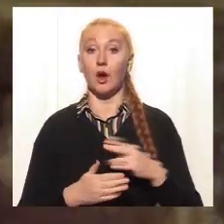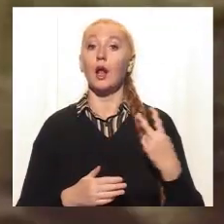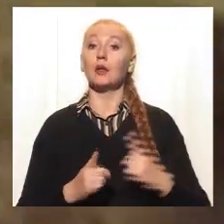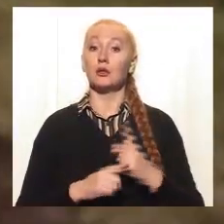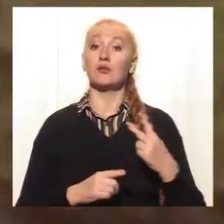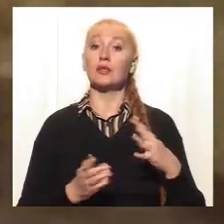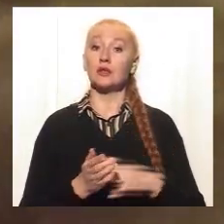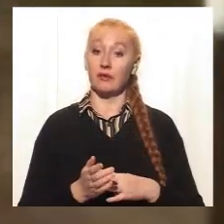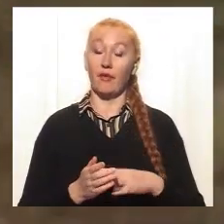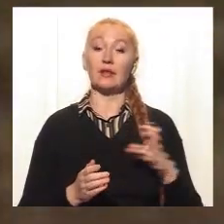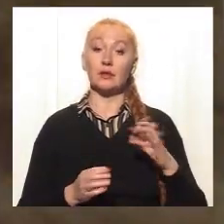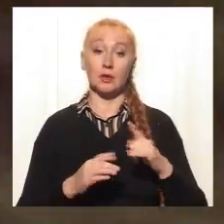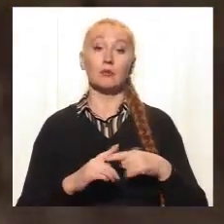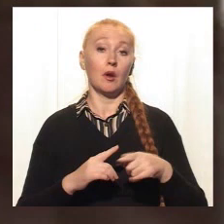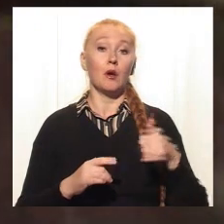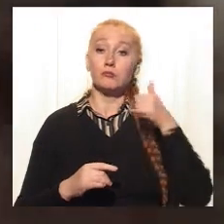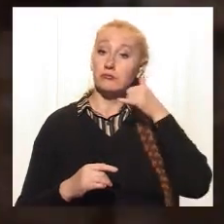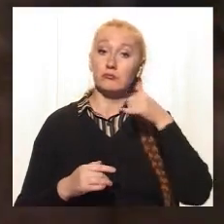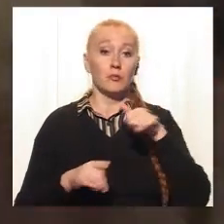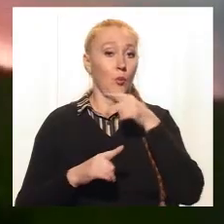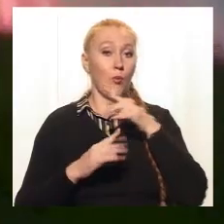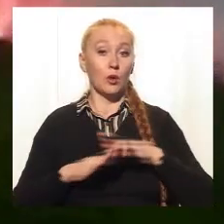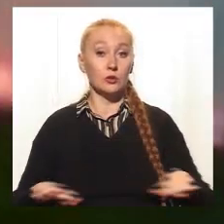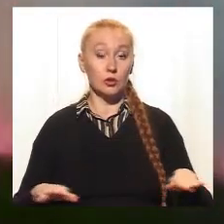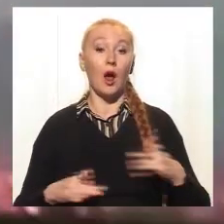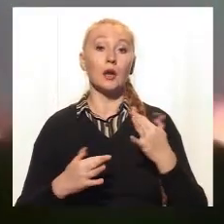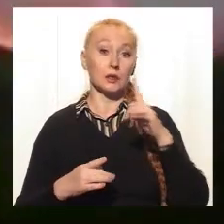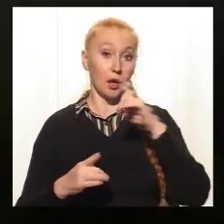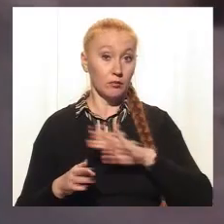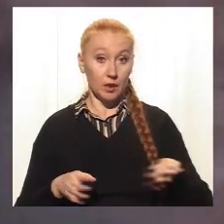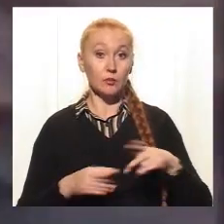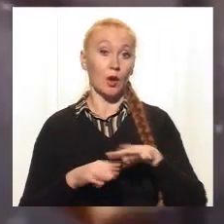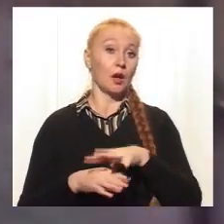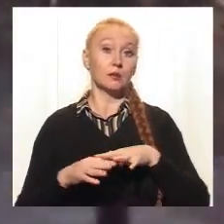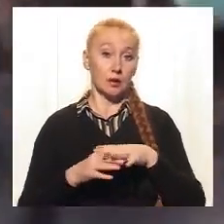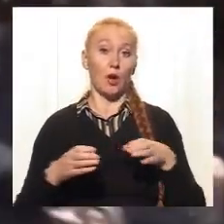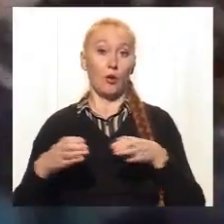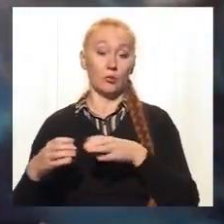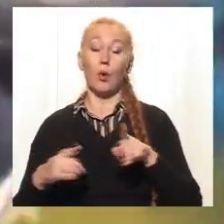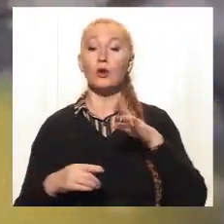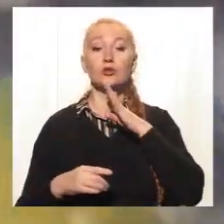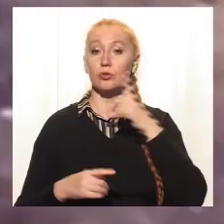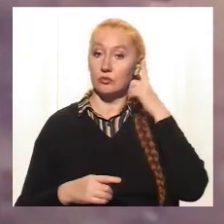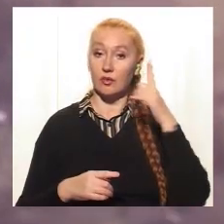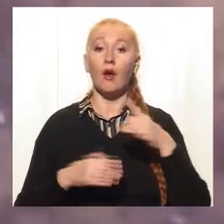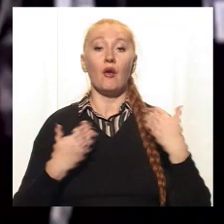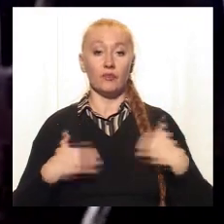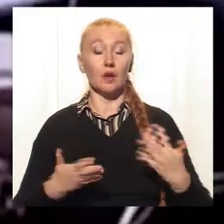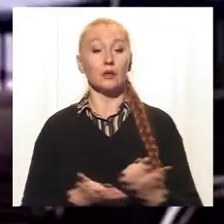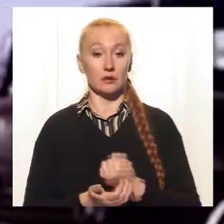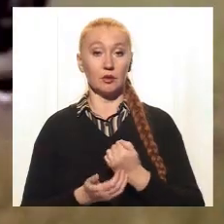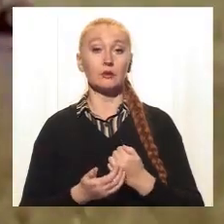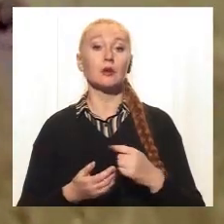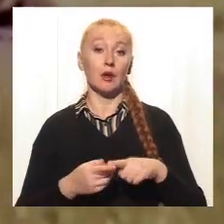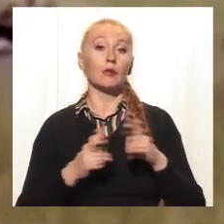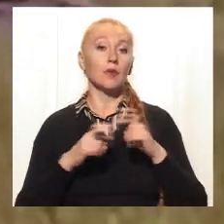серпня телефон сина був поза зоною досяжності. А за кілька місяців після розстрілу колони під Іловайськом жінку повідомили – тіло знайшли. Результат